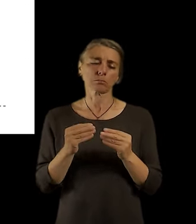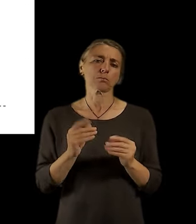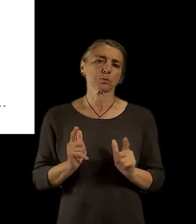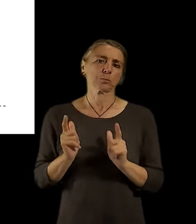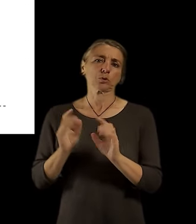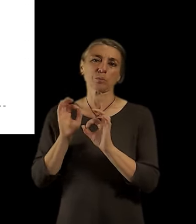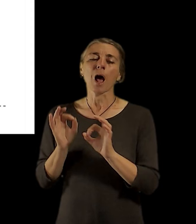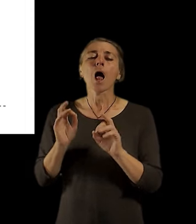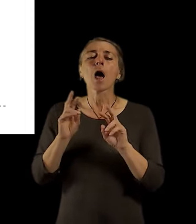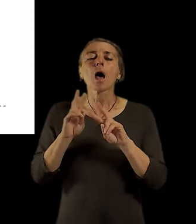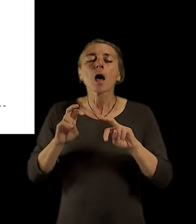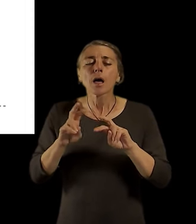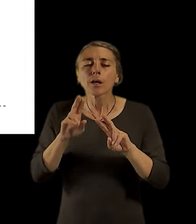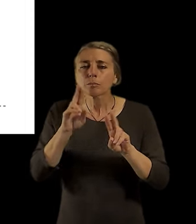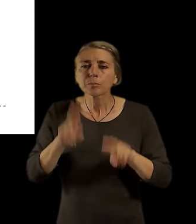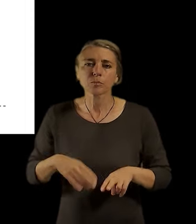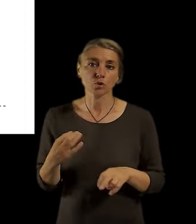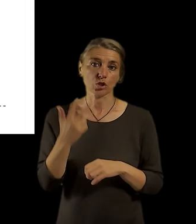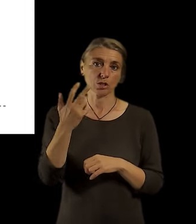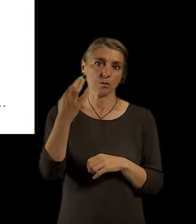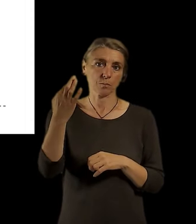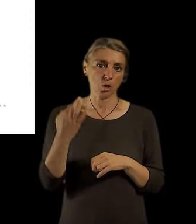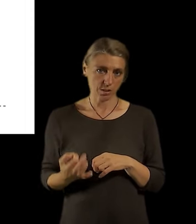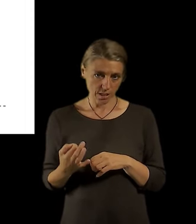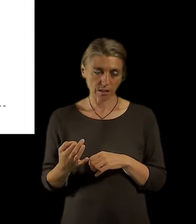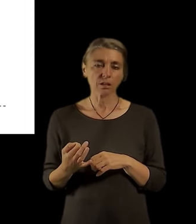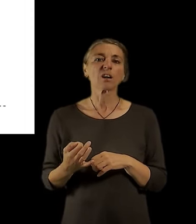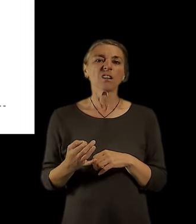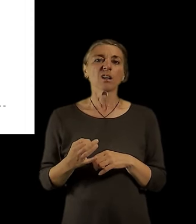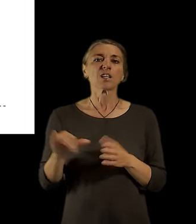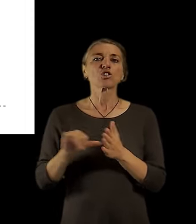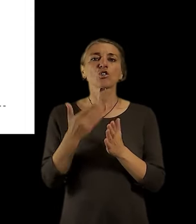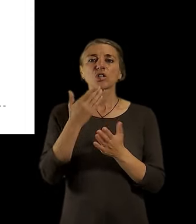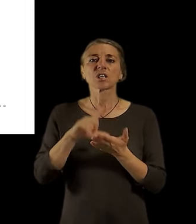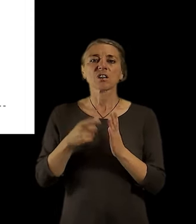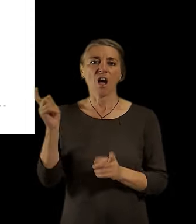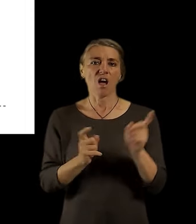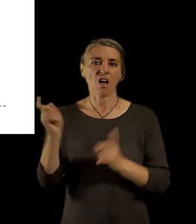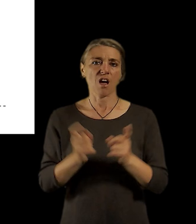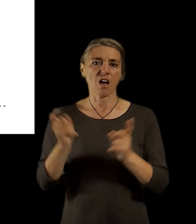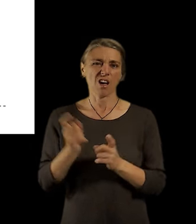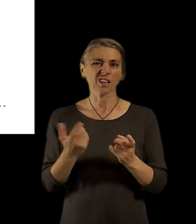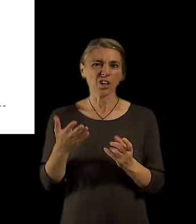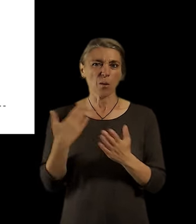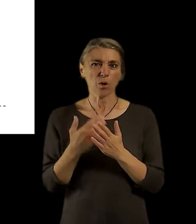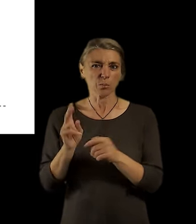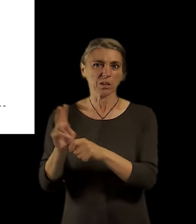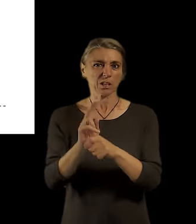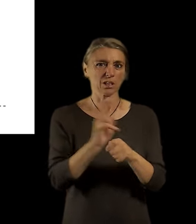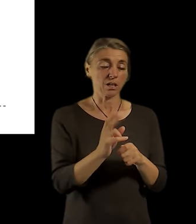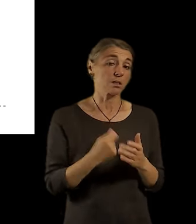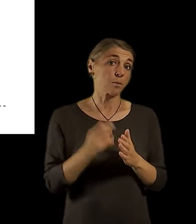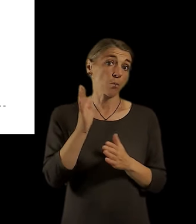úplně v skutečnosti není, protože třetina míst ve středních školách je obsazovaná lidmi ze Šročeského kraje a do budoucna zcela určitě bude